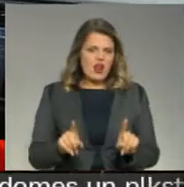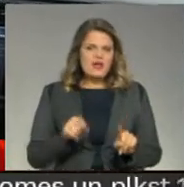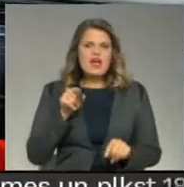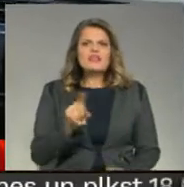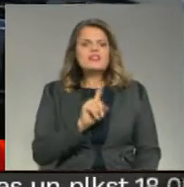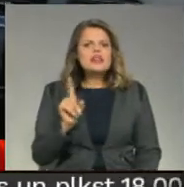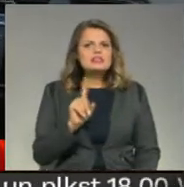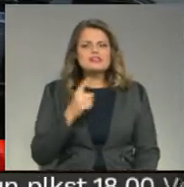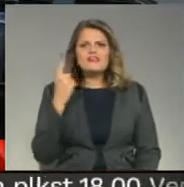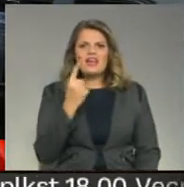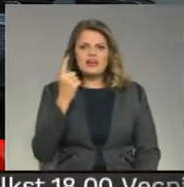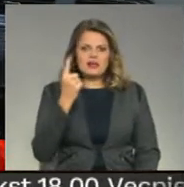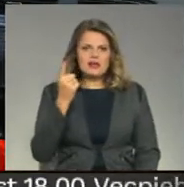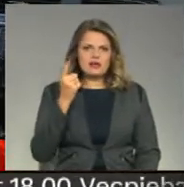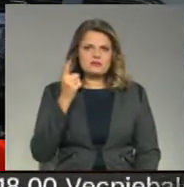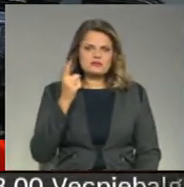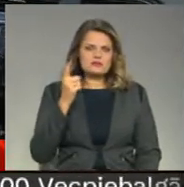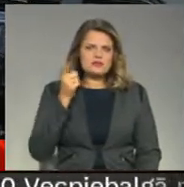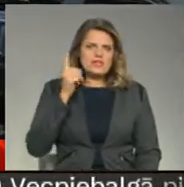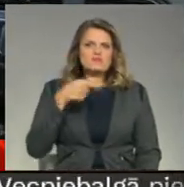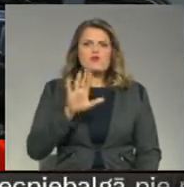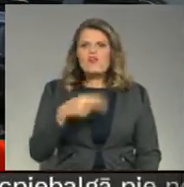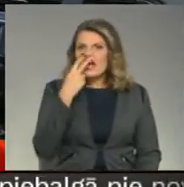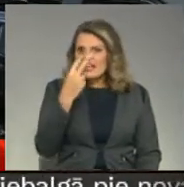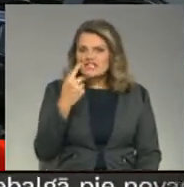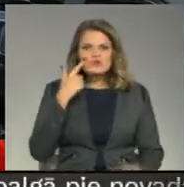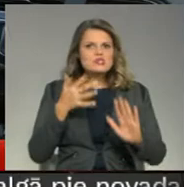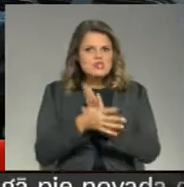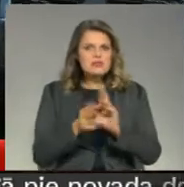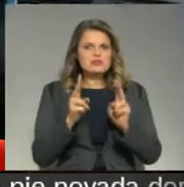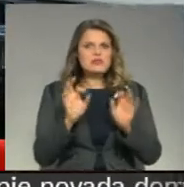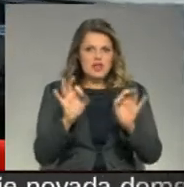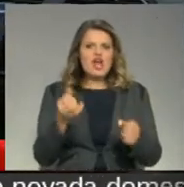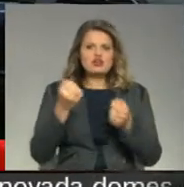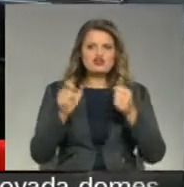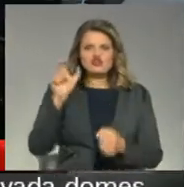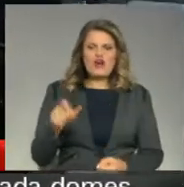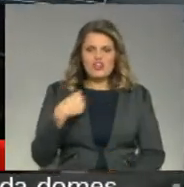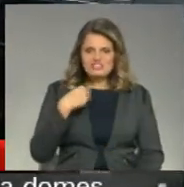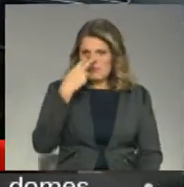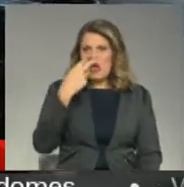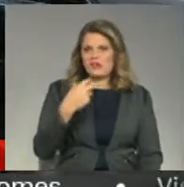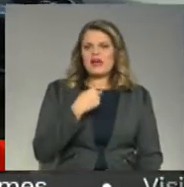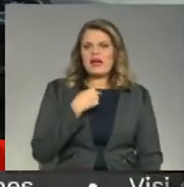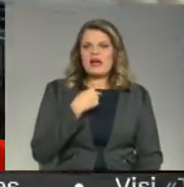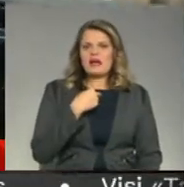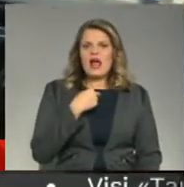jo tas ir vienīgais signāls, ko tu vari redzēt un saprast, ka jā, ka tas auto vadītājs tev ieraudzīs.